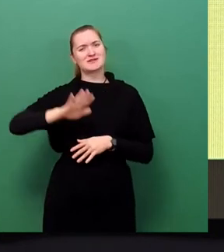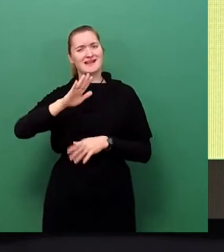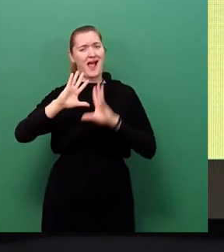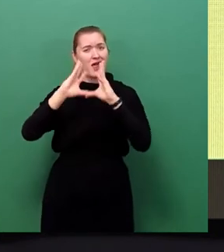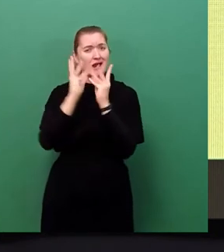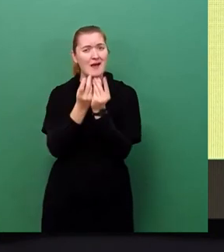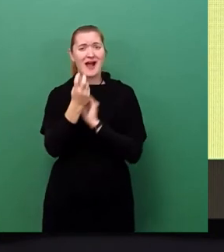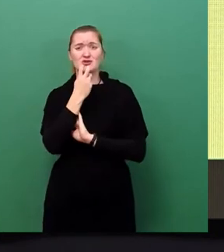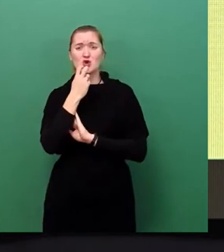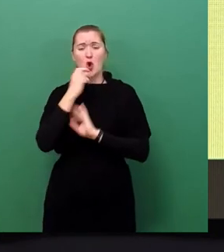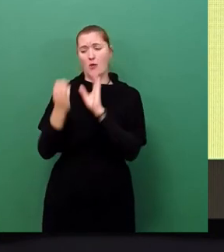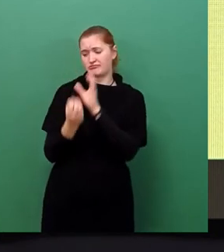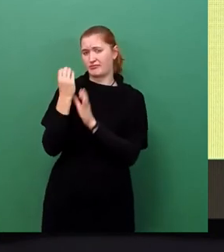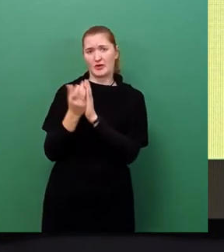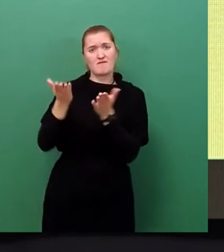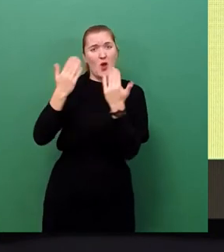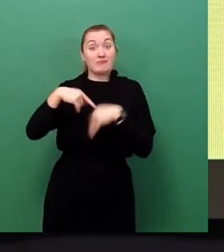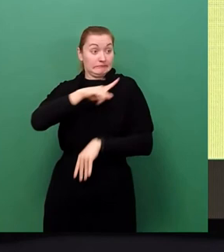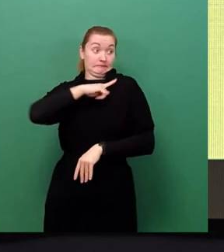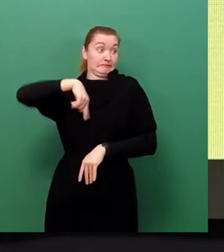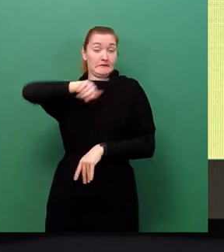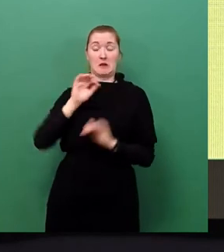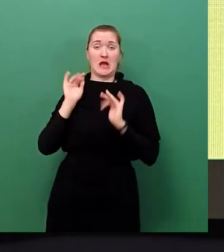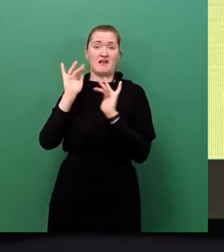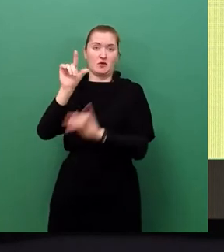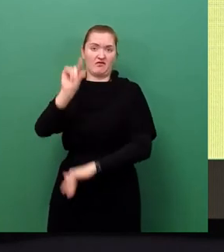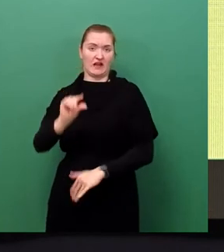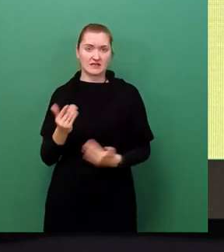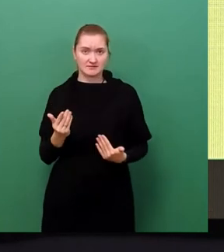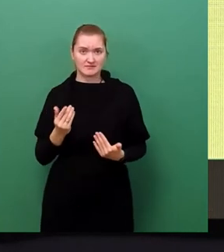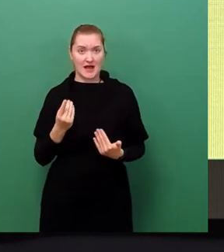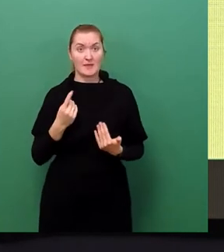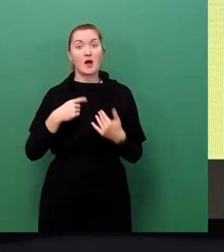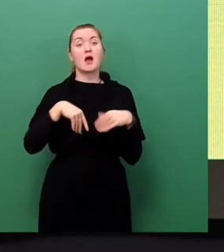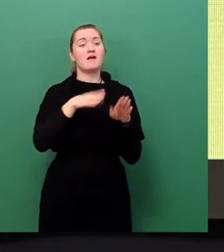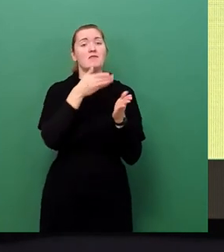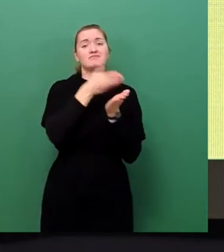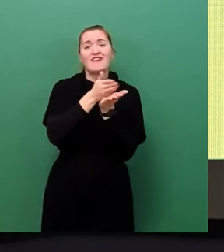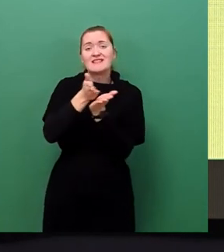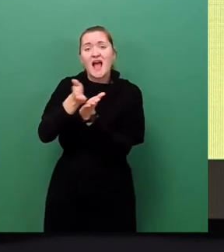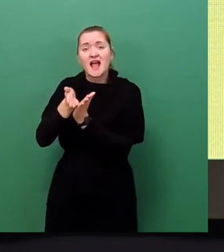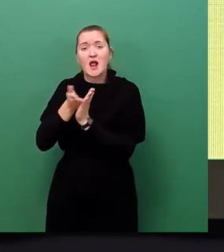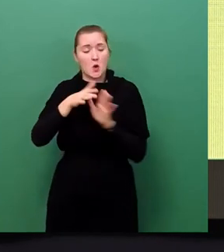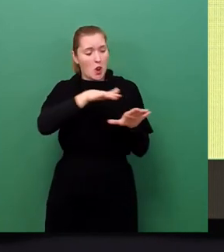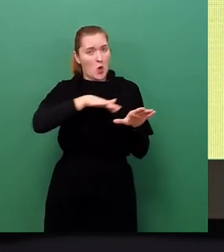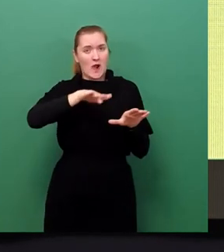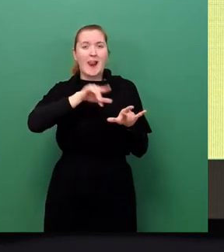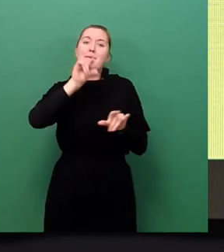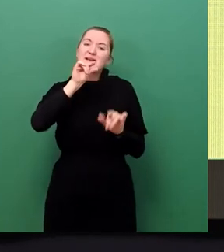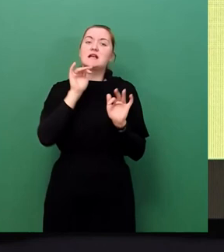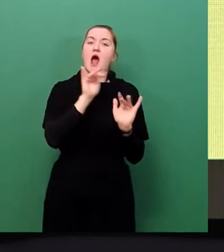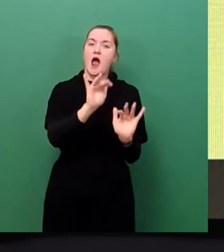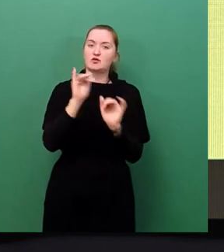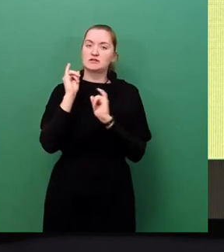Dass wir im Hinblick auf die lokale Verteilung des Stroms einen gewissen Beitrag leisten können. Über die Verteilung